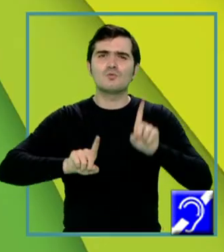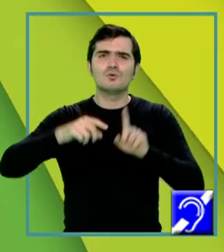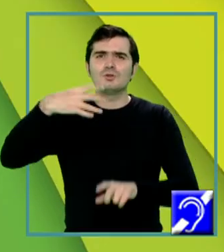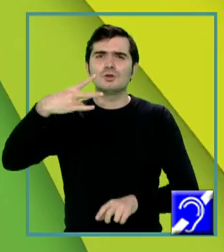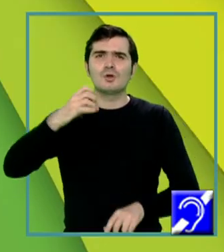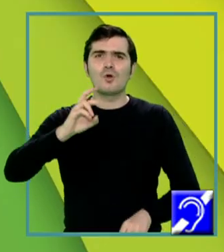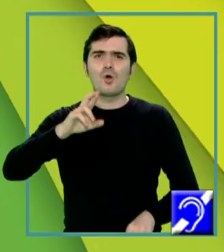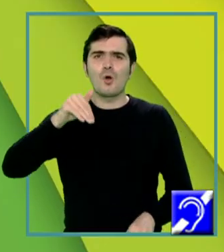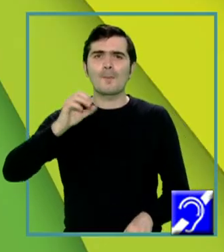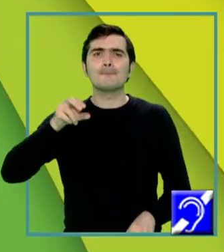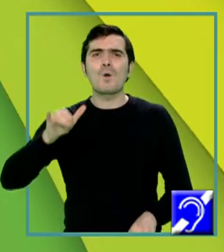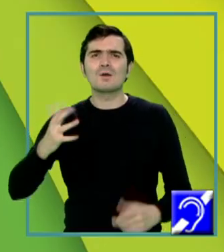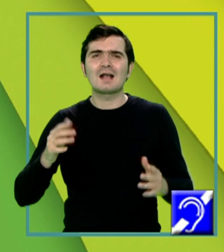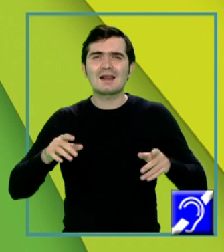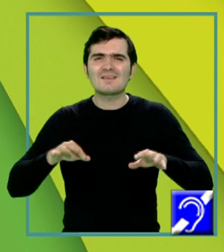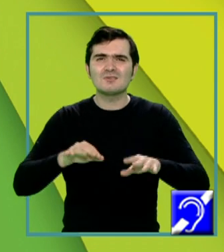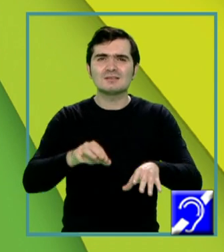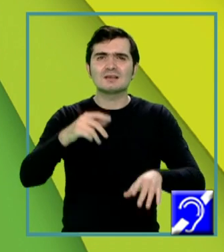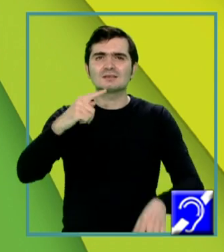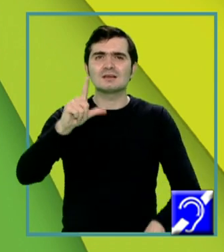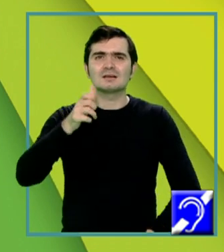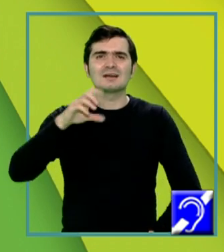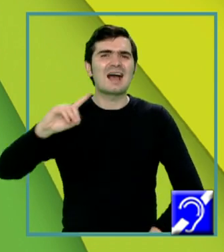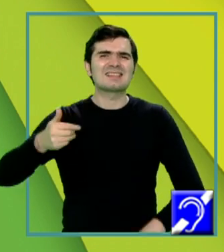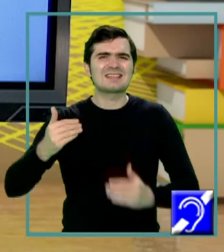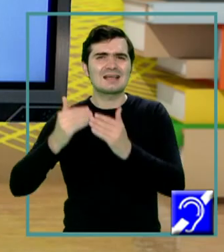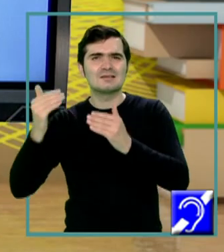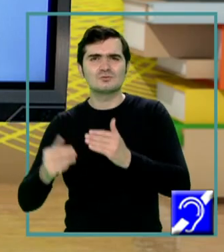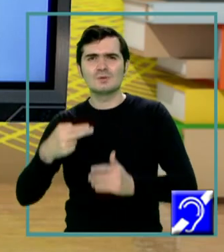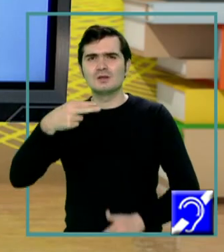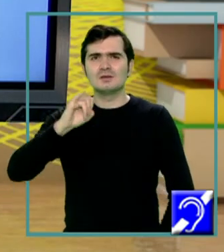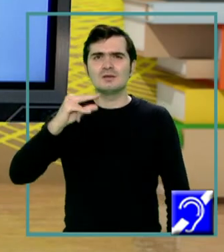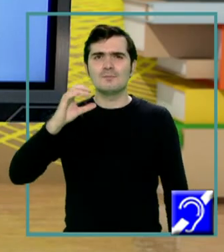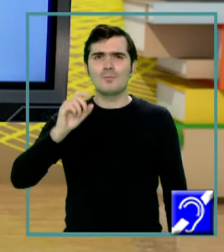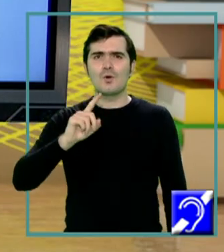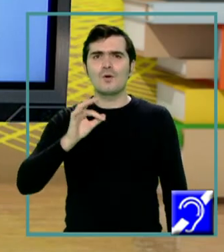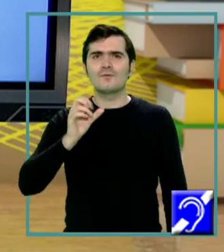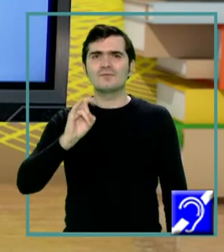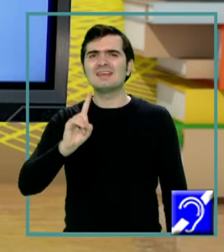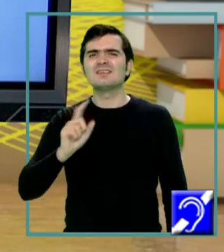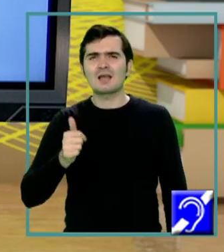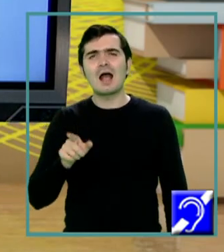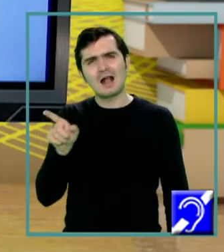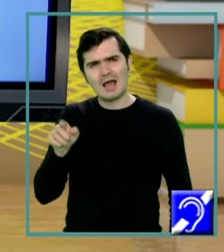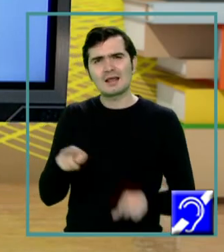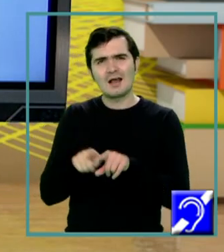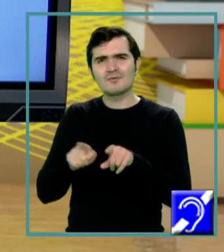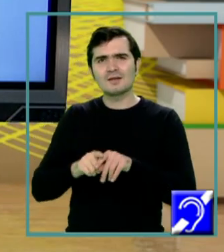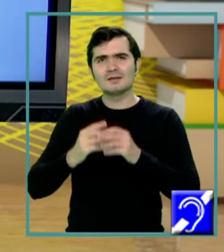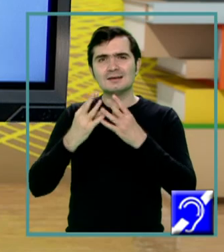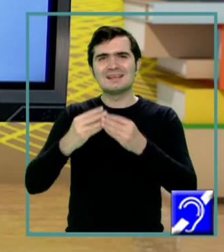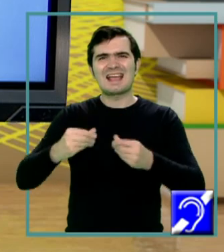influențeze glanda de sub el, glanda hipofiză. Hipofiza, la rândul ei, începe să secrete,